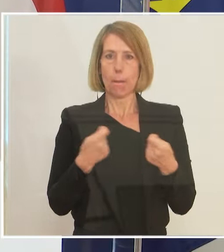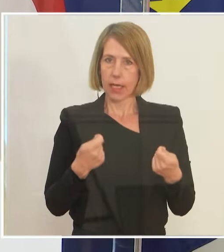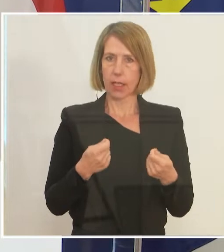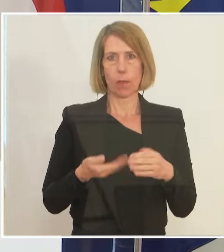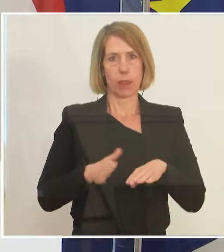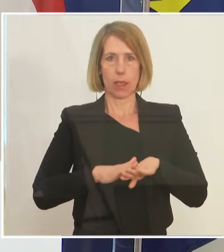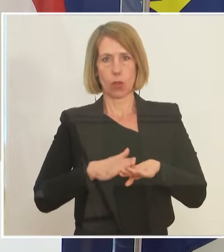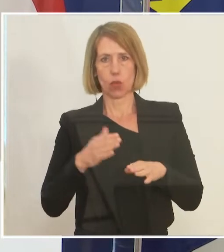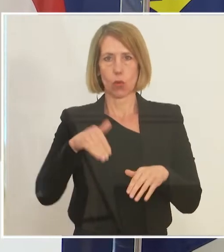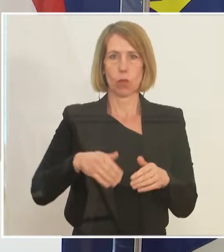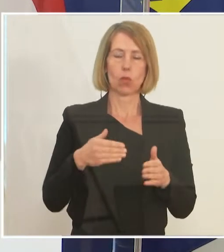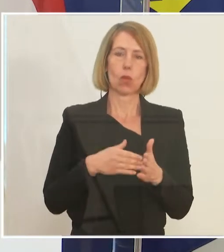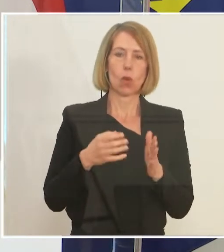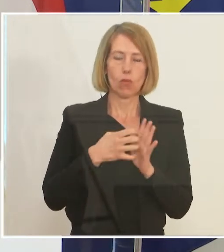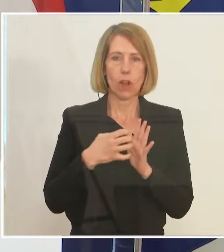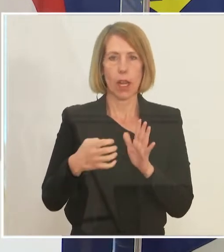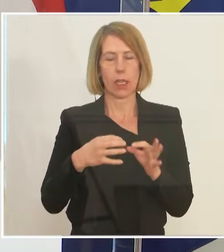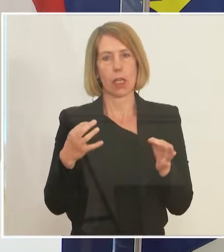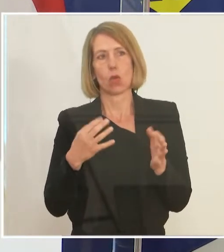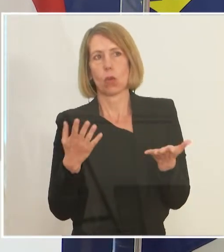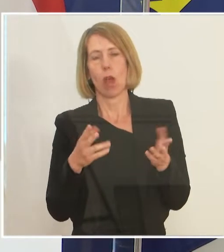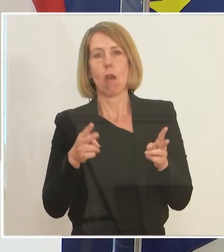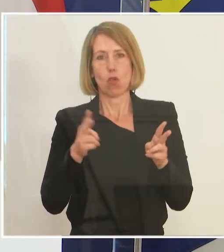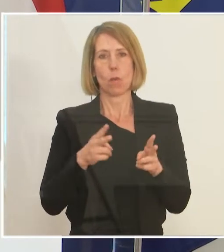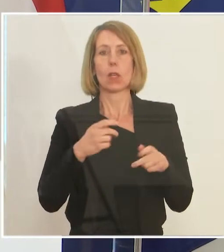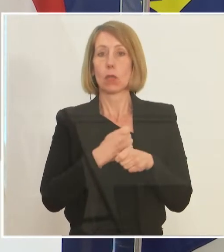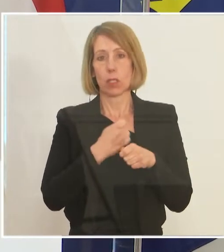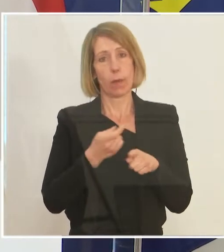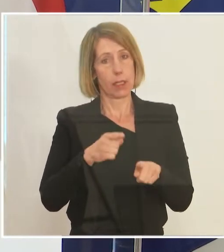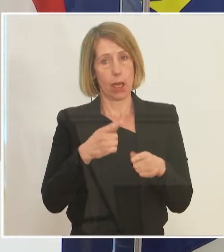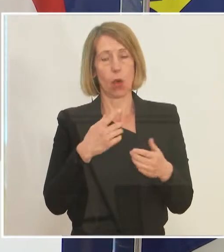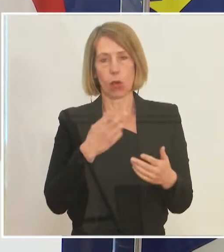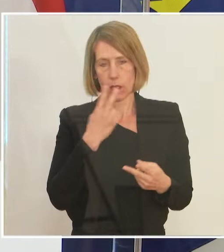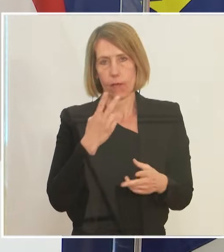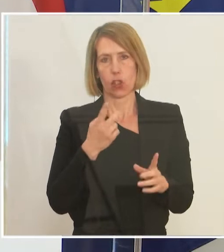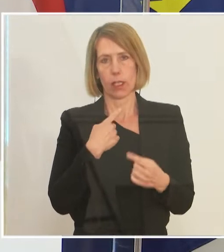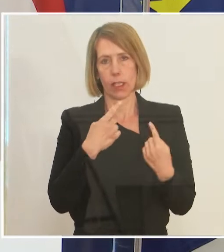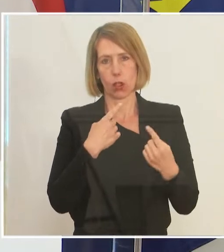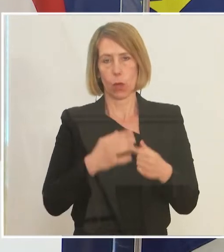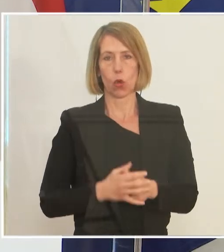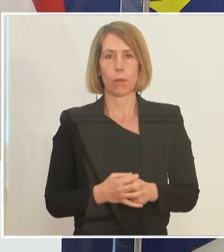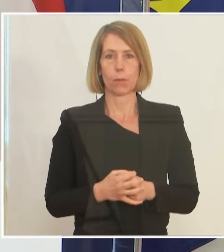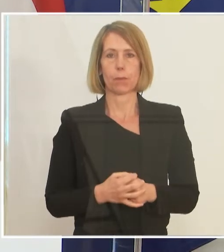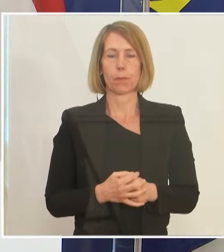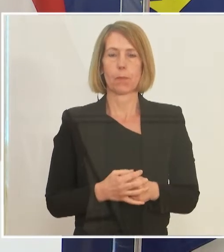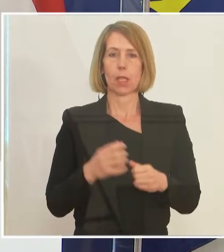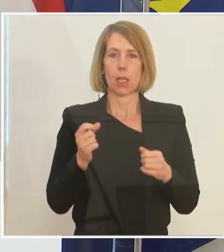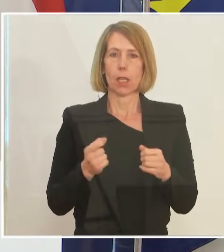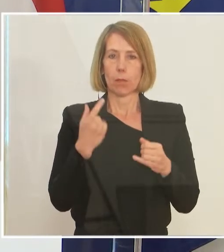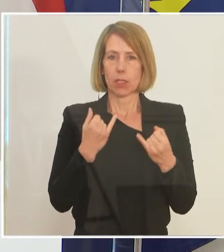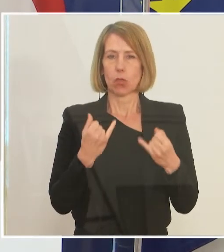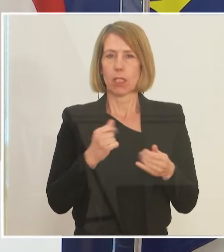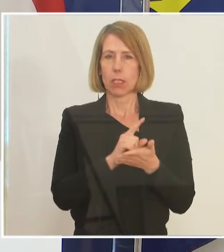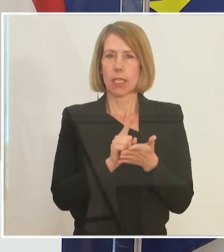setzen sind, insbesondere auch über die Kurzarbeit gesprochen. Gerade in den Zeiten, die so volatil sind wie